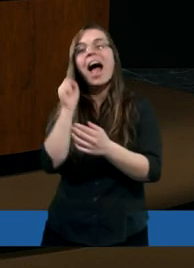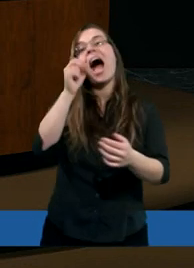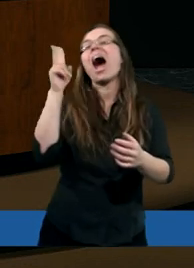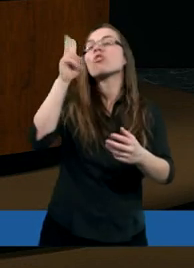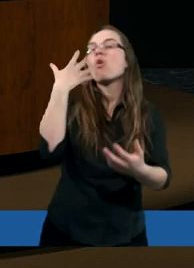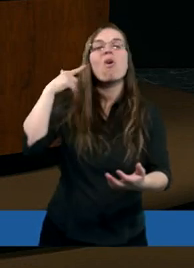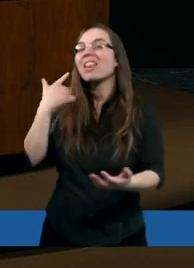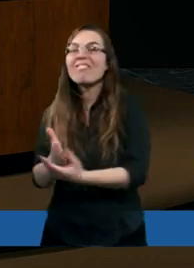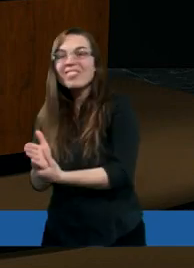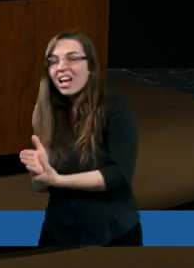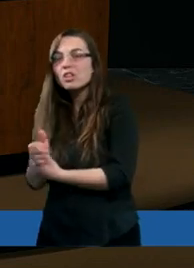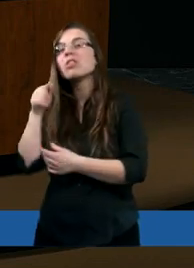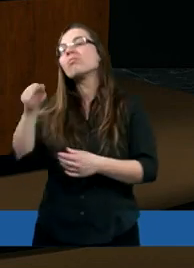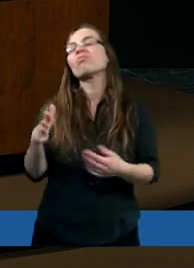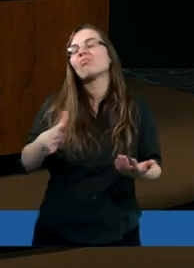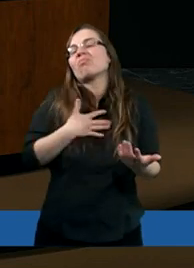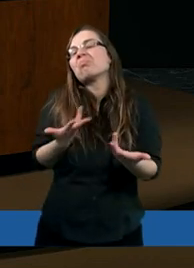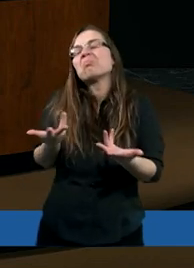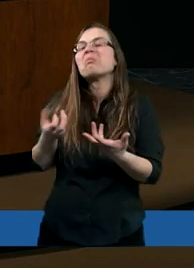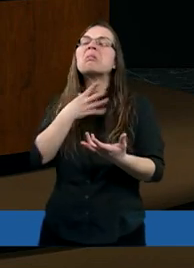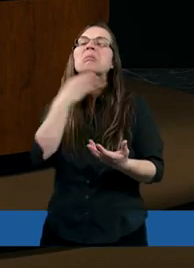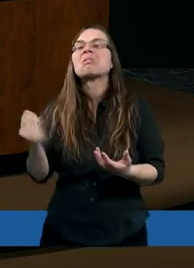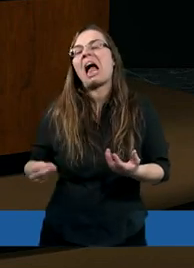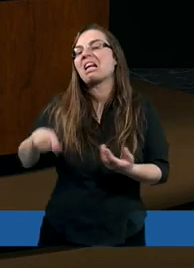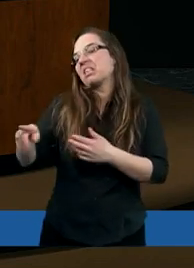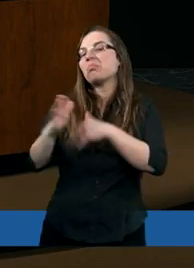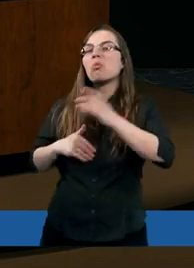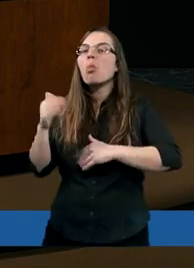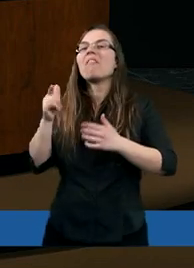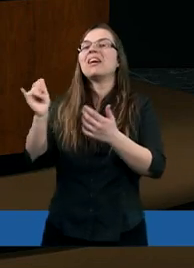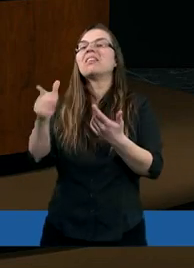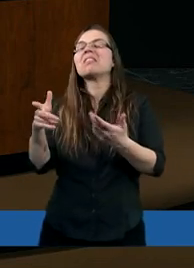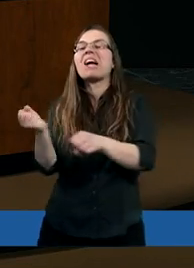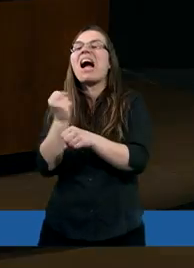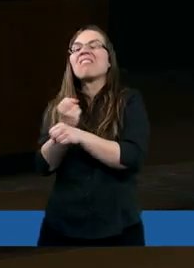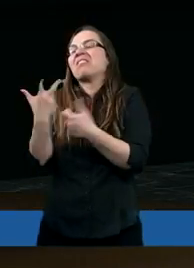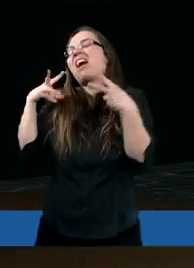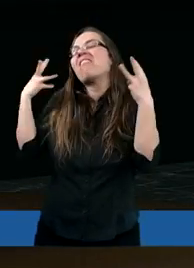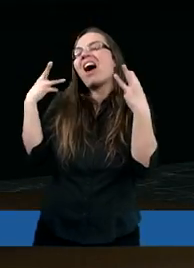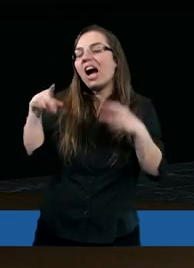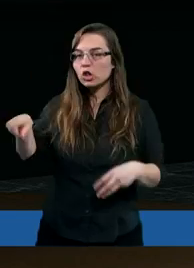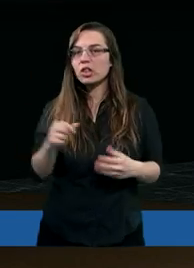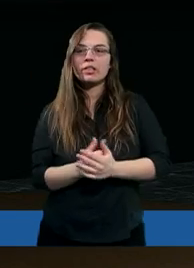niewierzących, kamień ten, którym wzgardzili budowniczowie, pozostał kamieniem węgielnym.